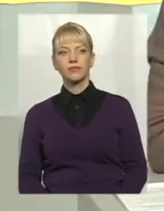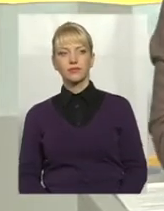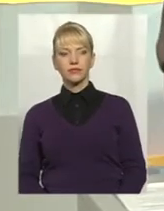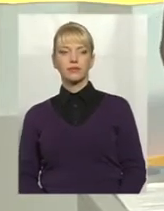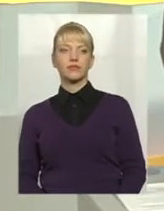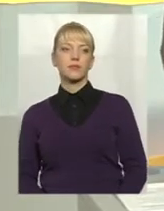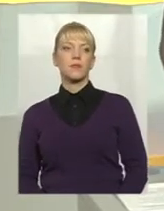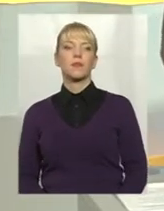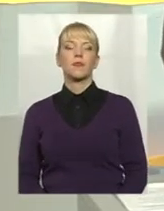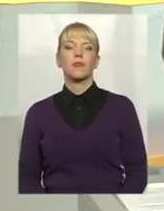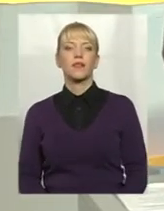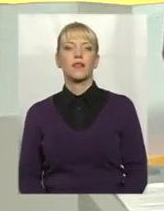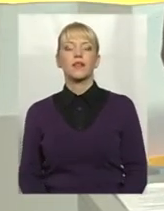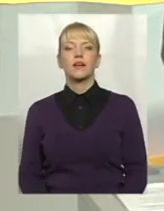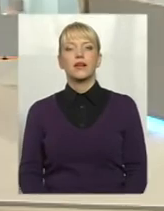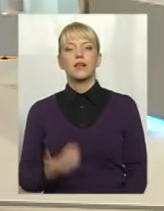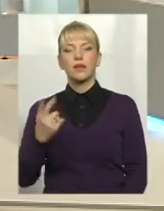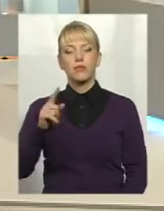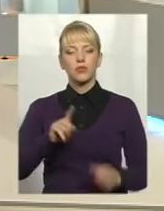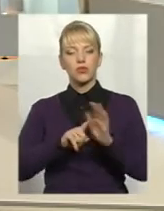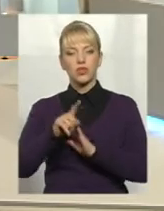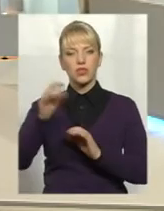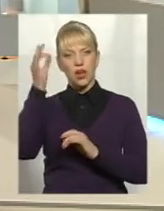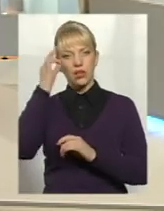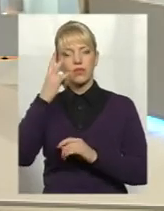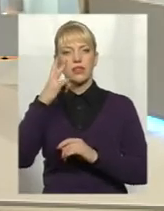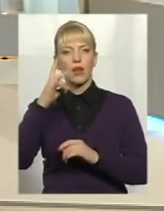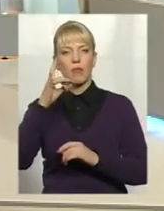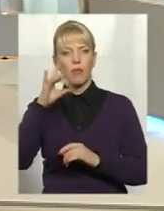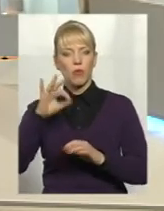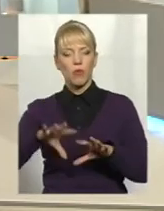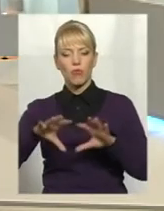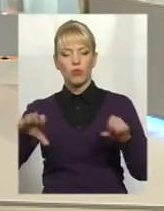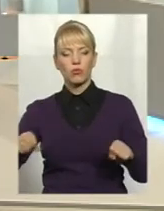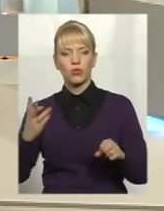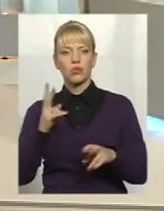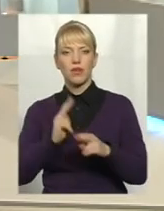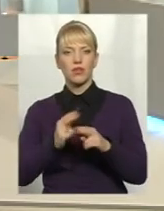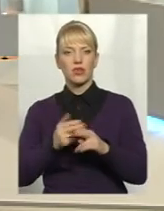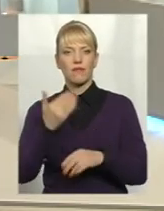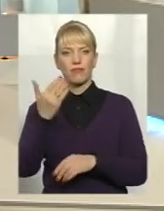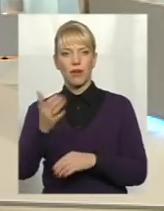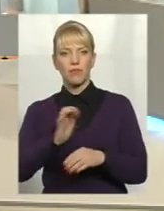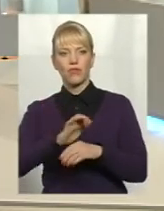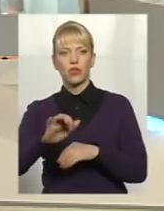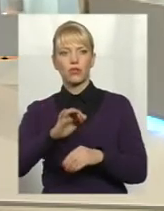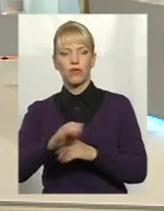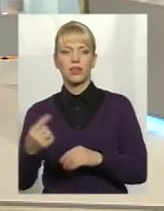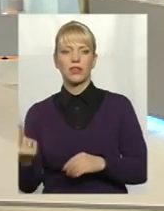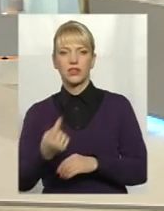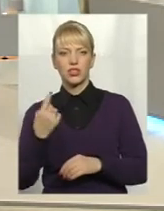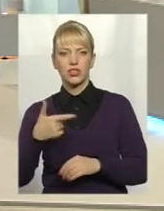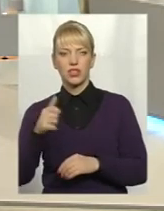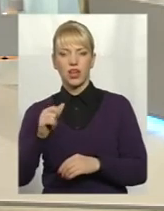Пане Микола, там на початку згадувалося про монополіста, який заважав вам виготовляти лічильники газу. Чи